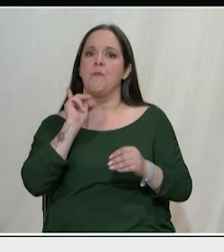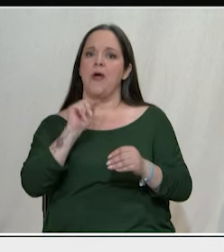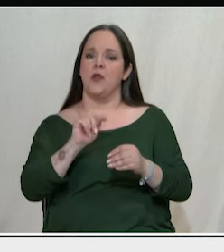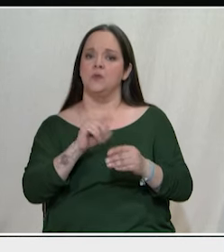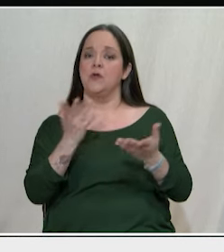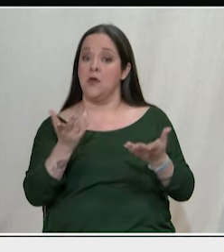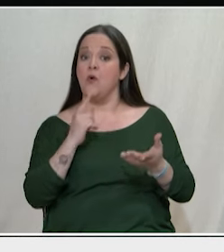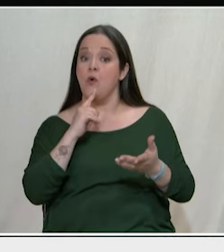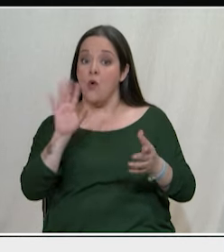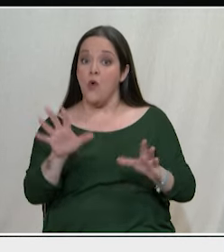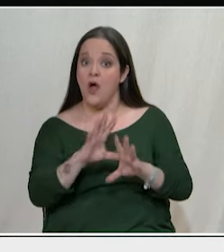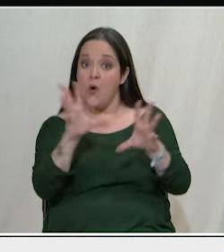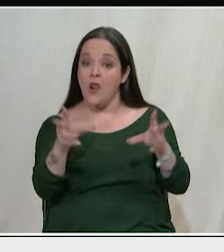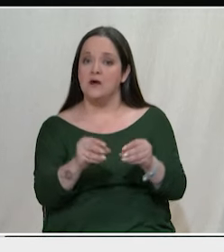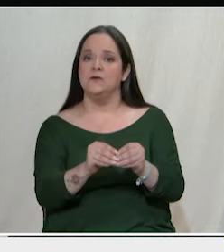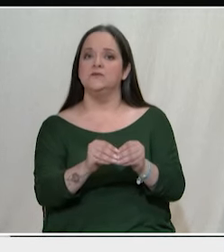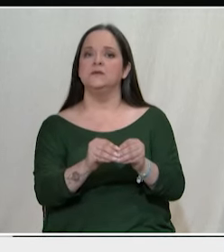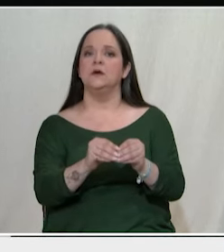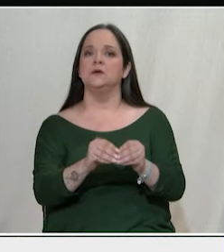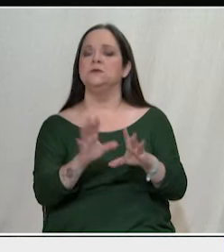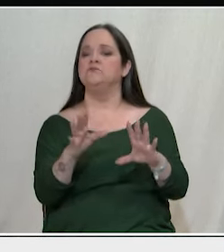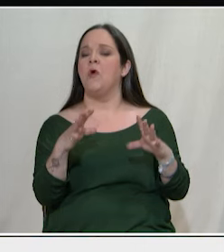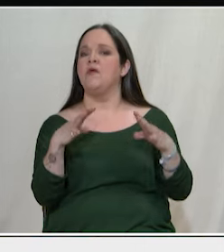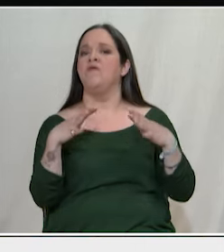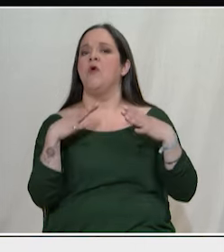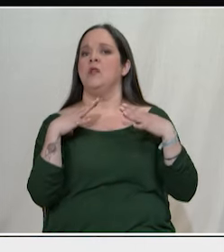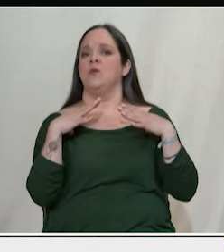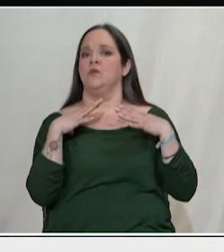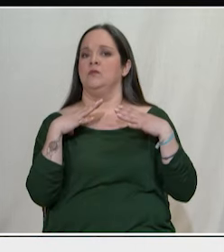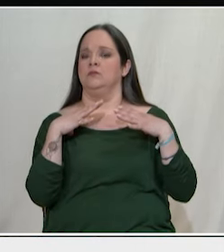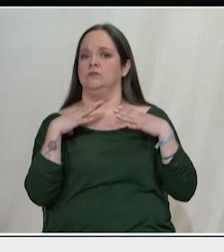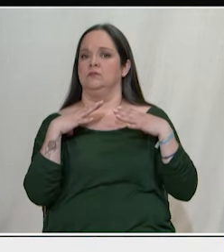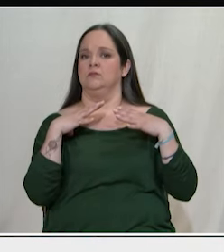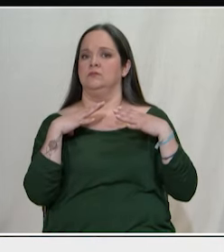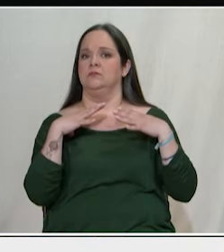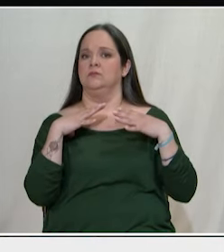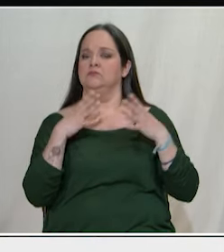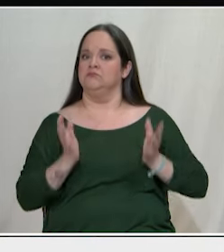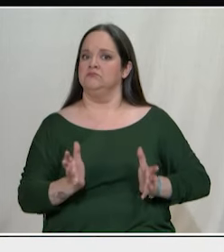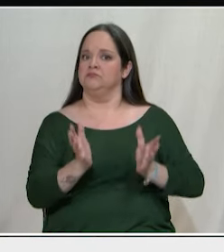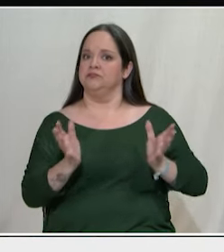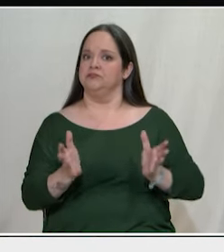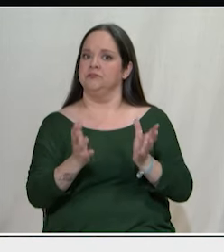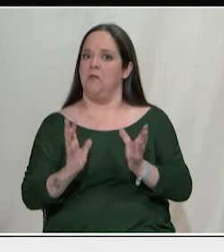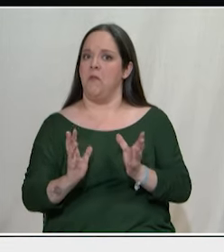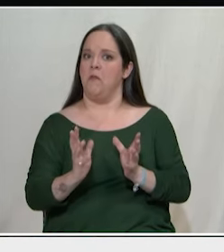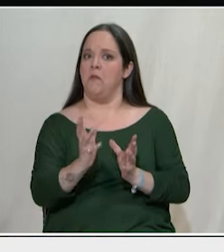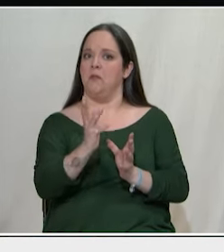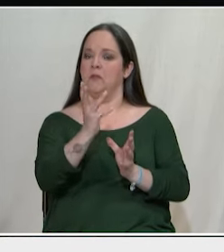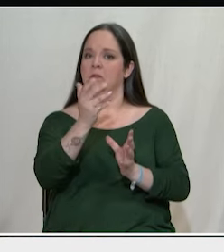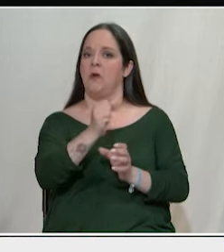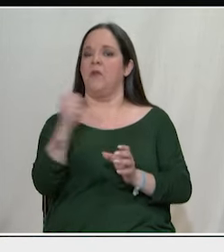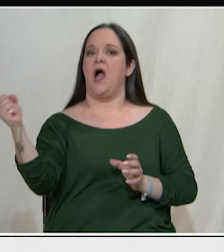αυτή η κατάσταση είναι πάρα πολύ βολική για να προωθηθεί και η